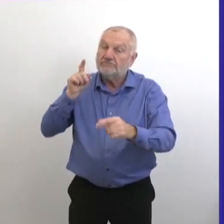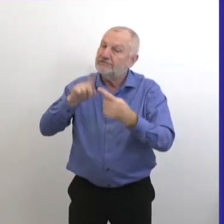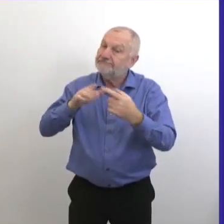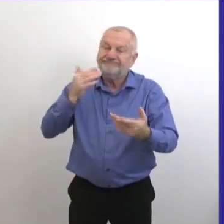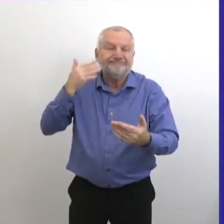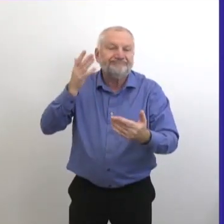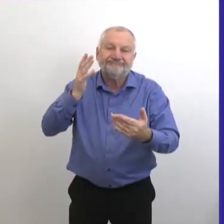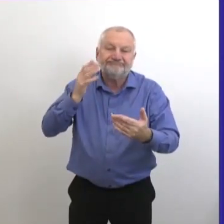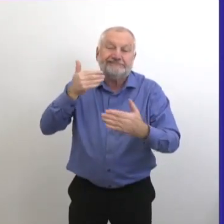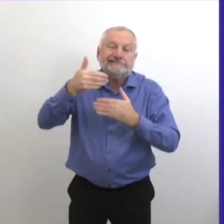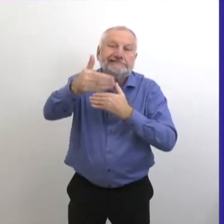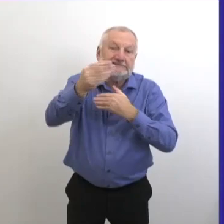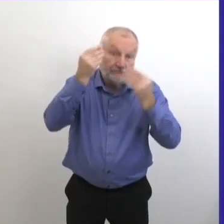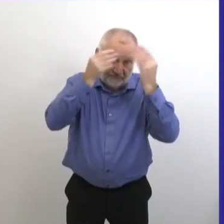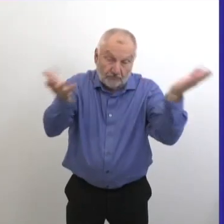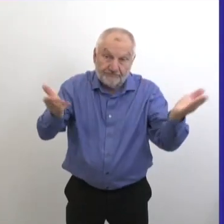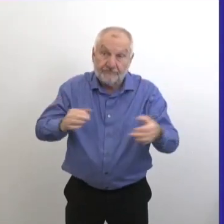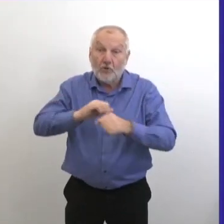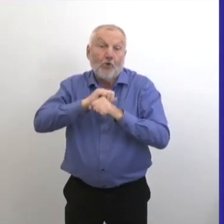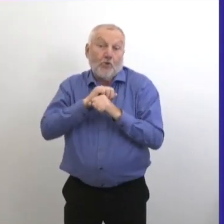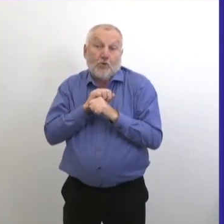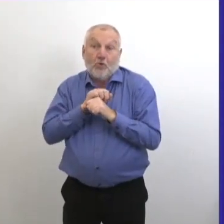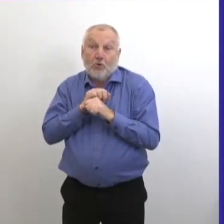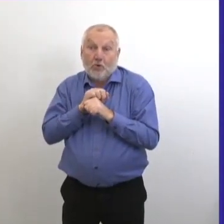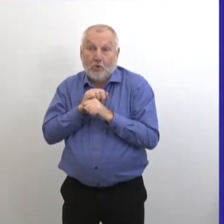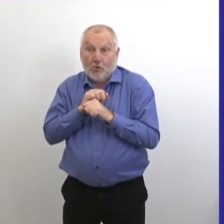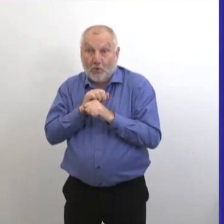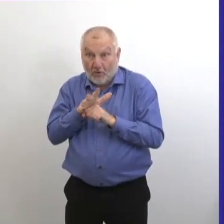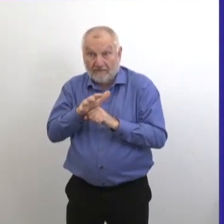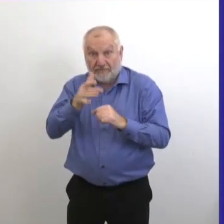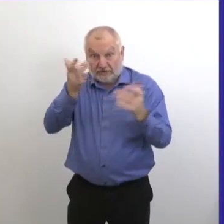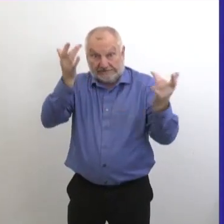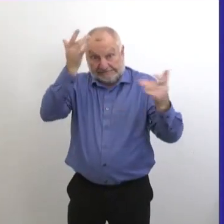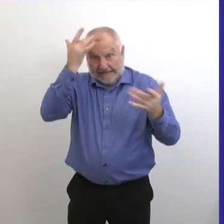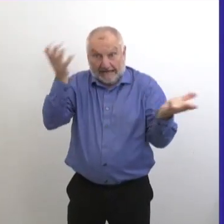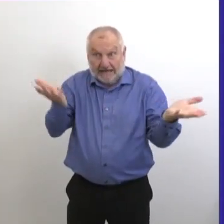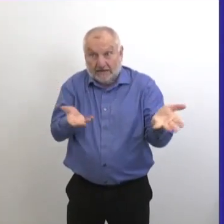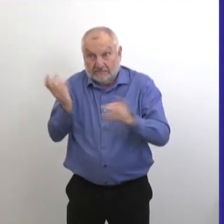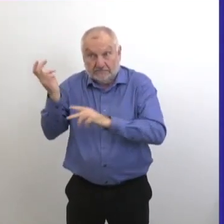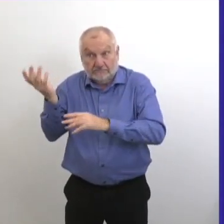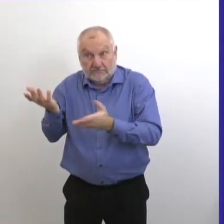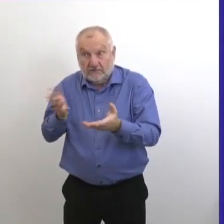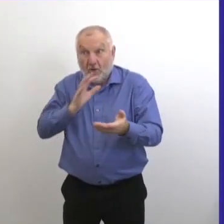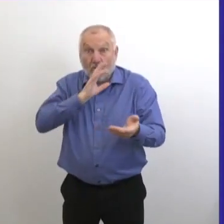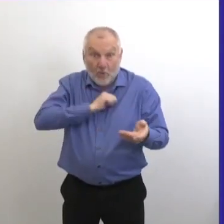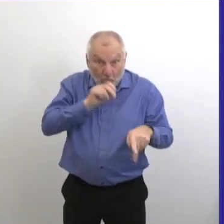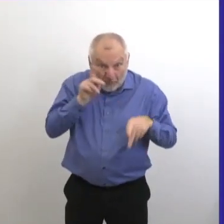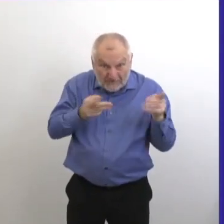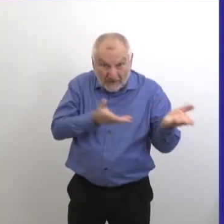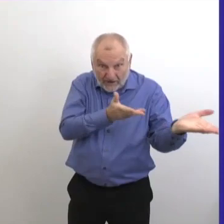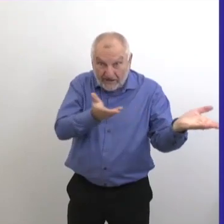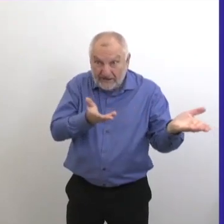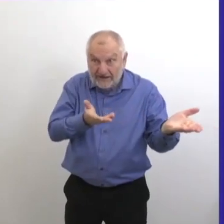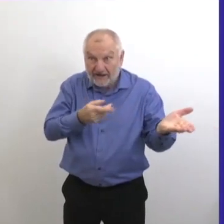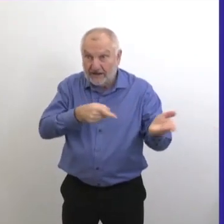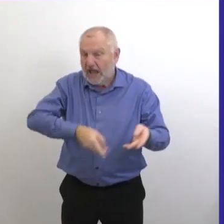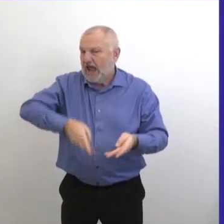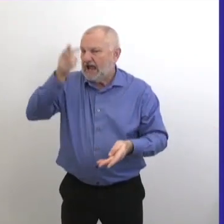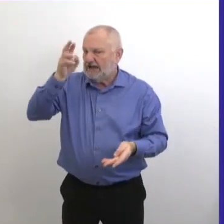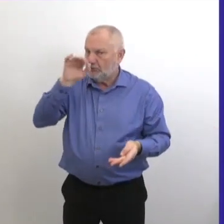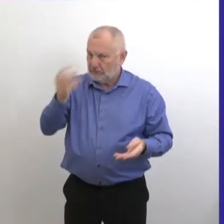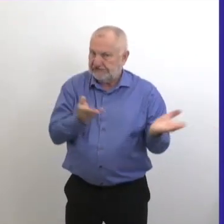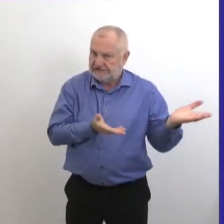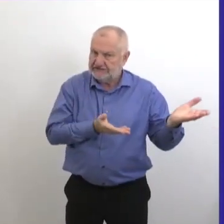Alors, la COVID-19, ça peut rendre tout le monde malade, mais les Canadiens âgés sont certainement un groupe qui est beaucoup plus